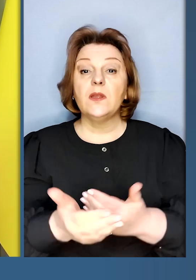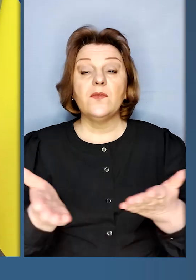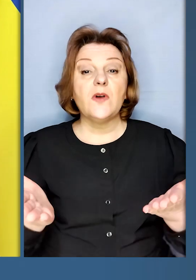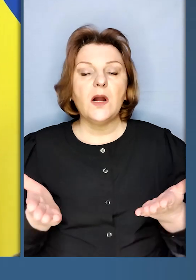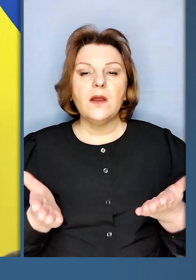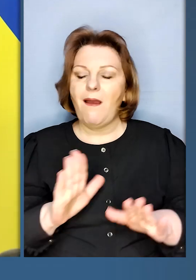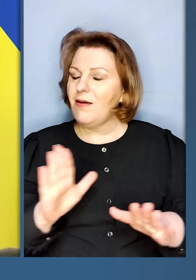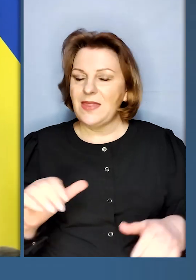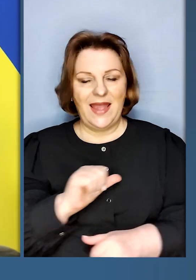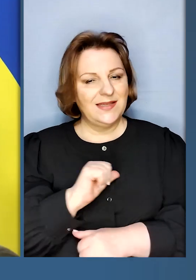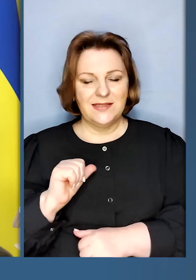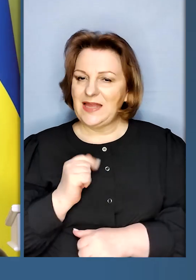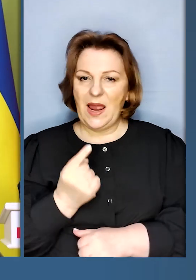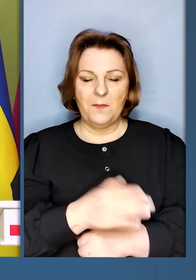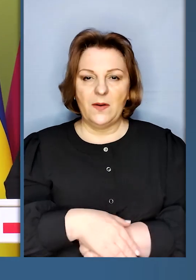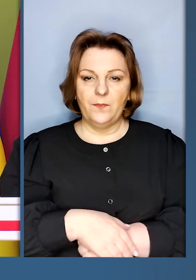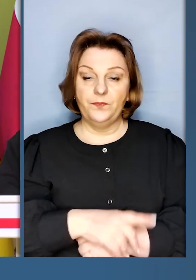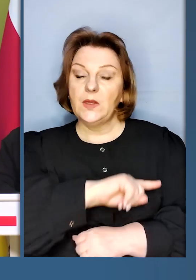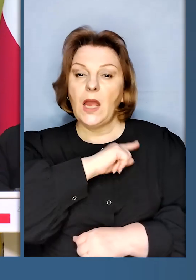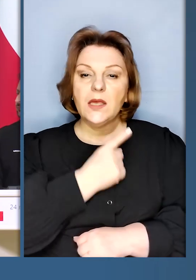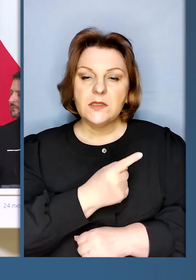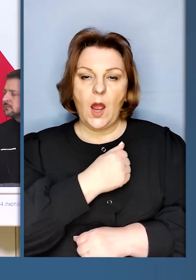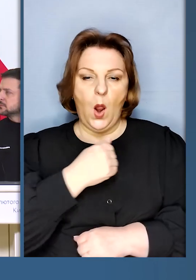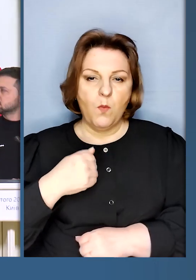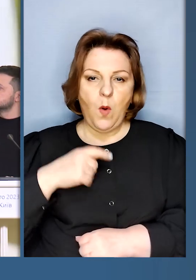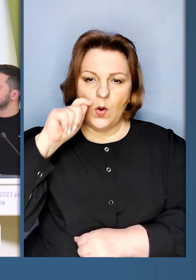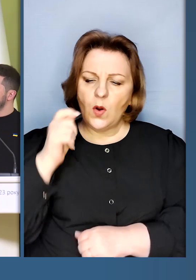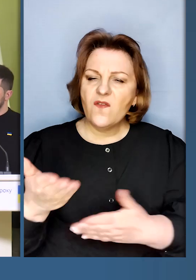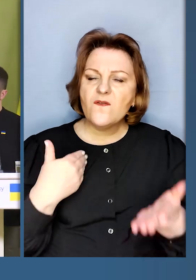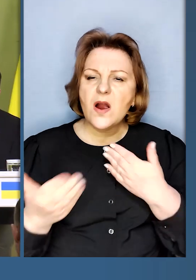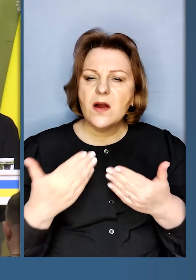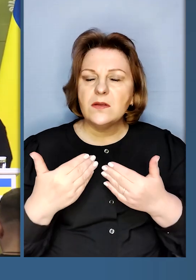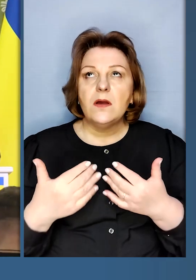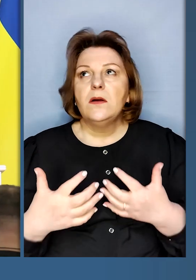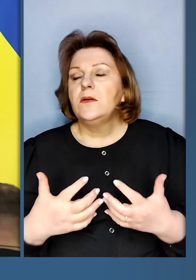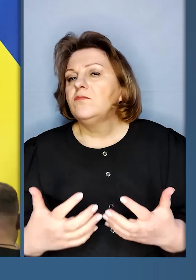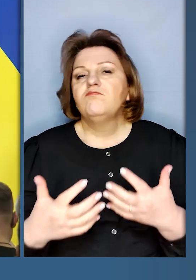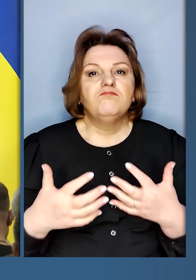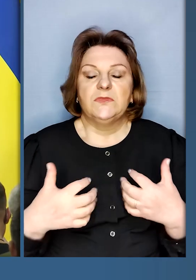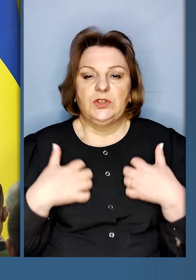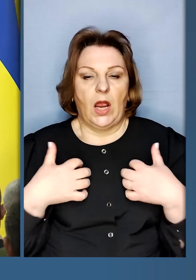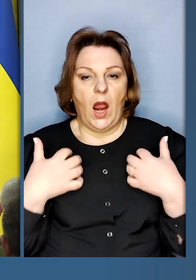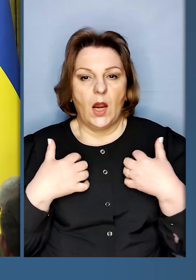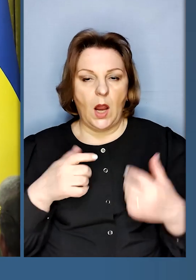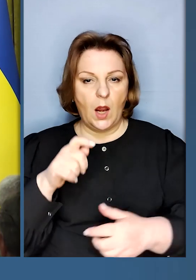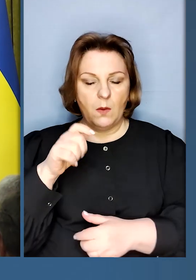ви не самі. Сила польсько-українських відносин жахає Москву. Я в цьому